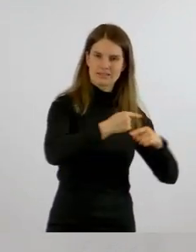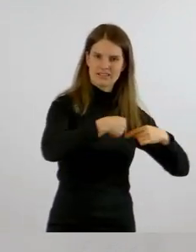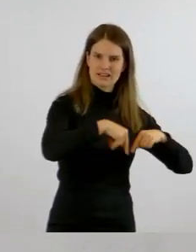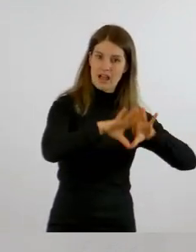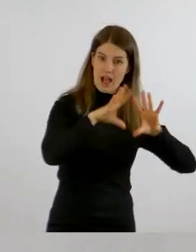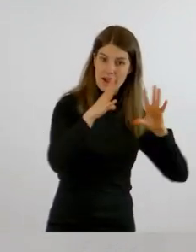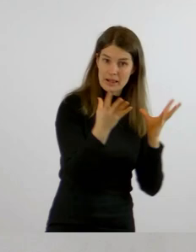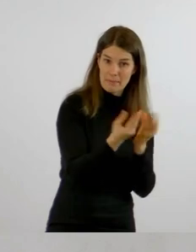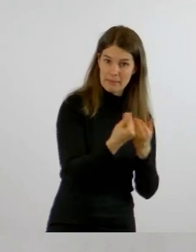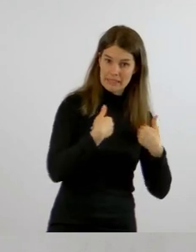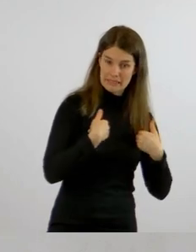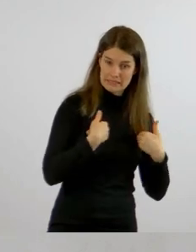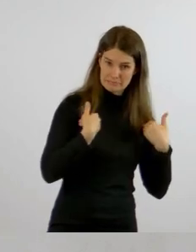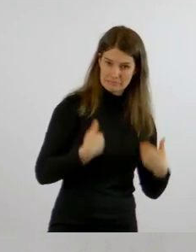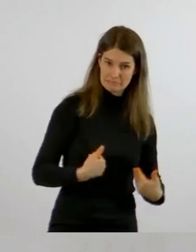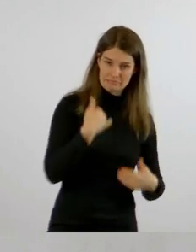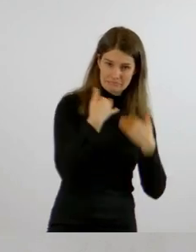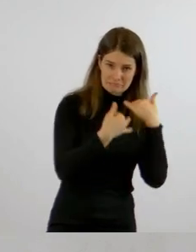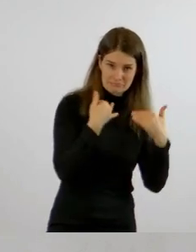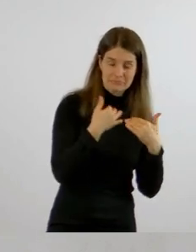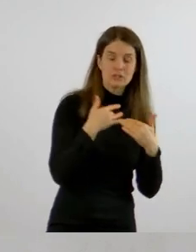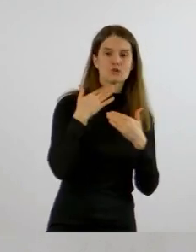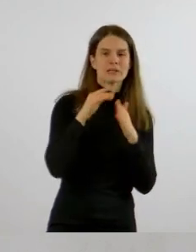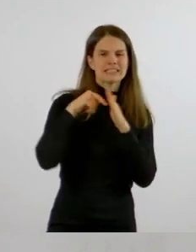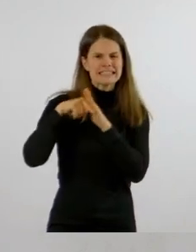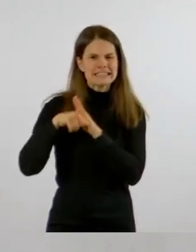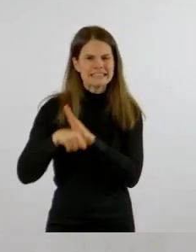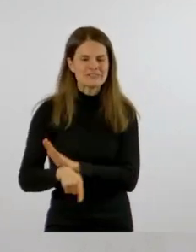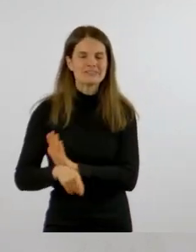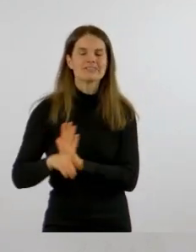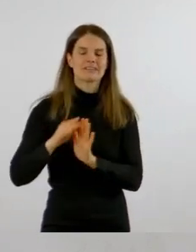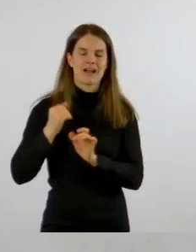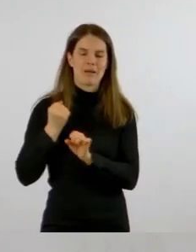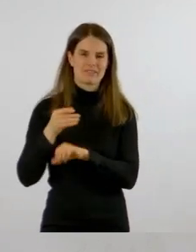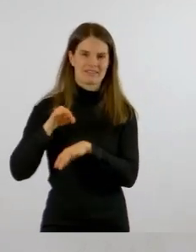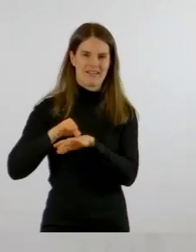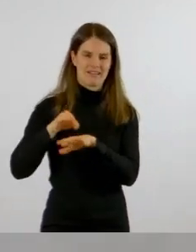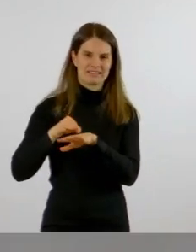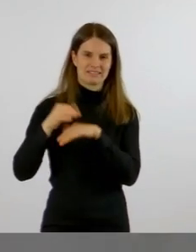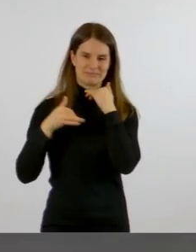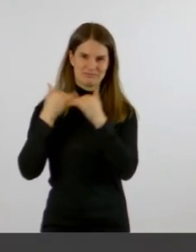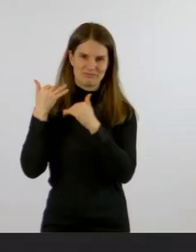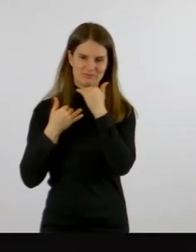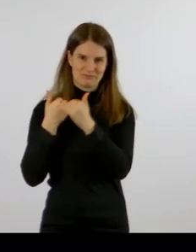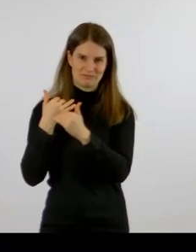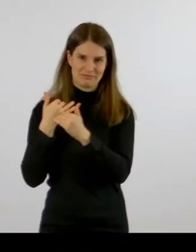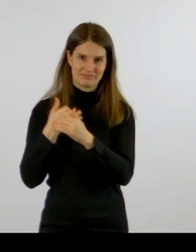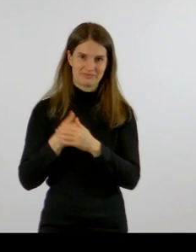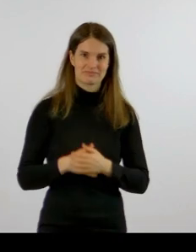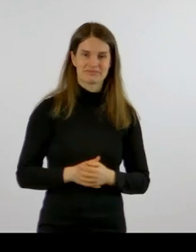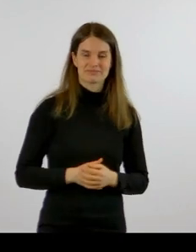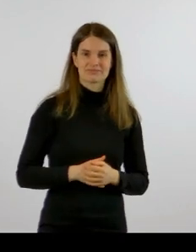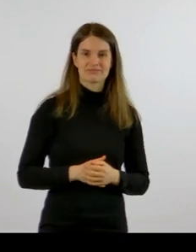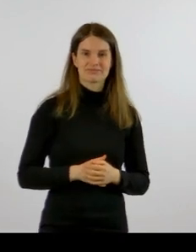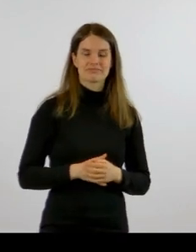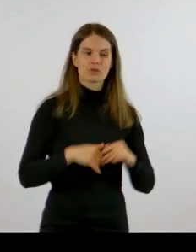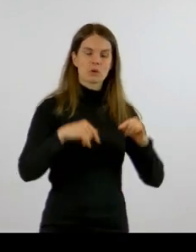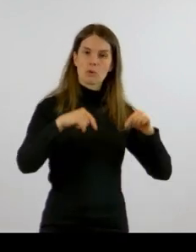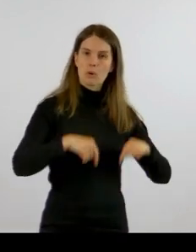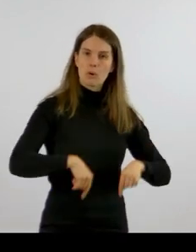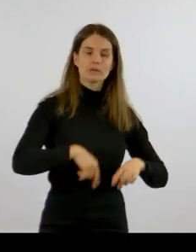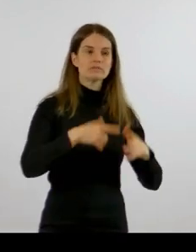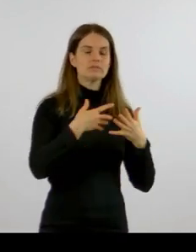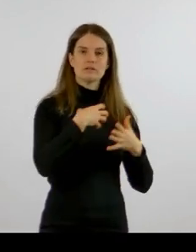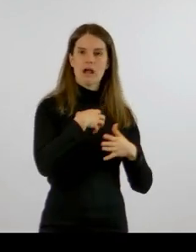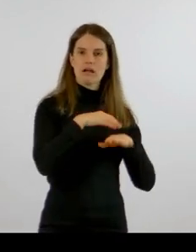unsere Amtsärztin. Wir sehen heute eine Belegung der Normalstationen in